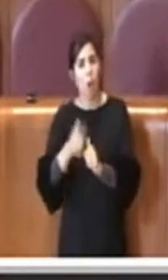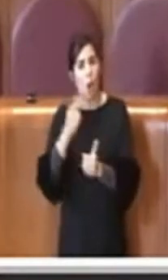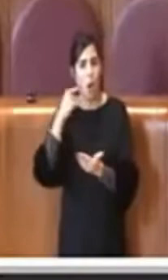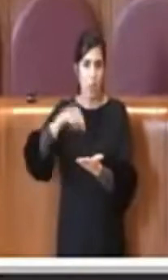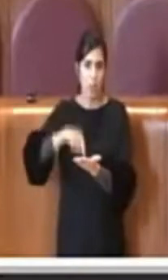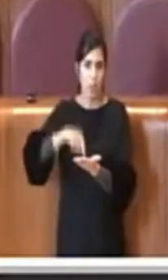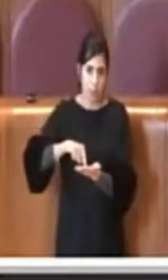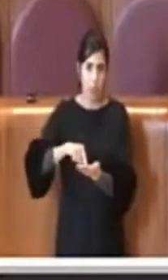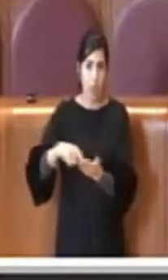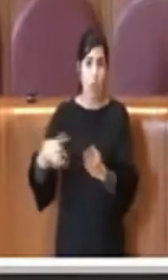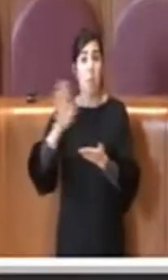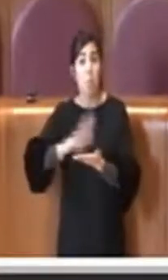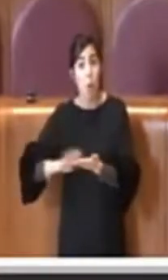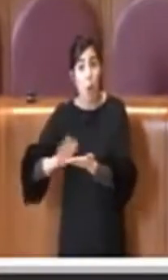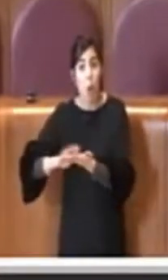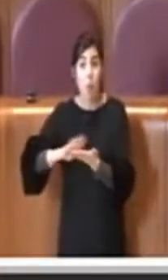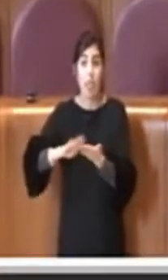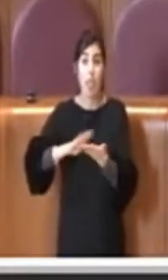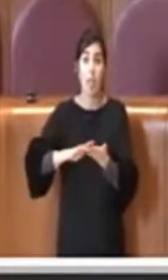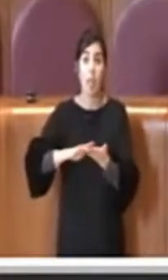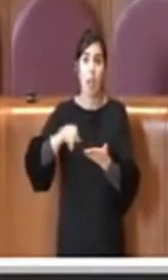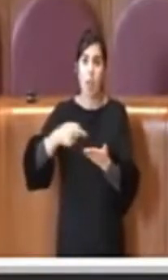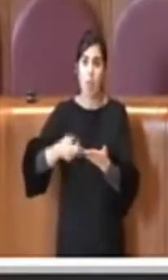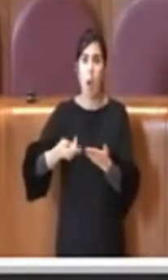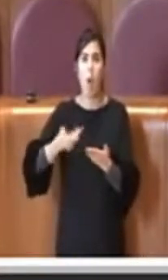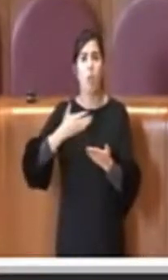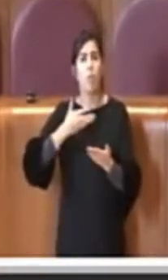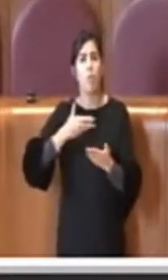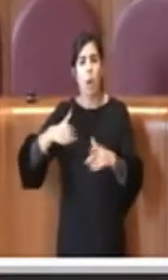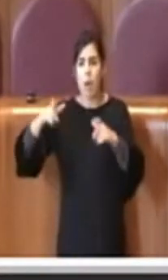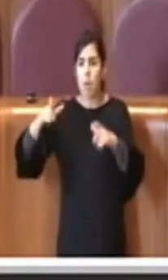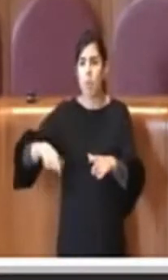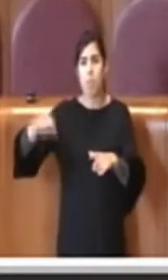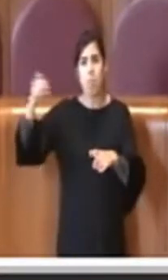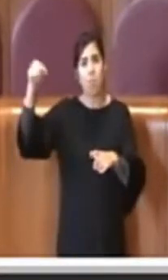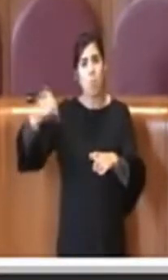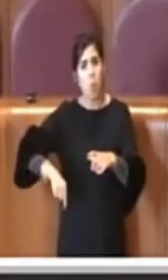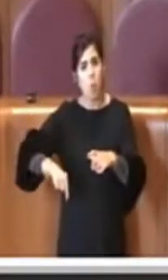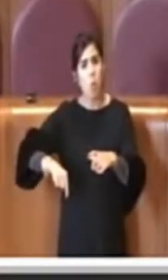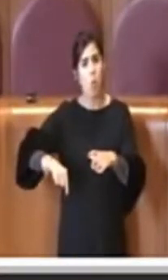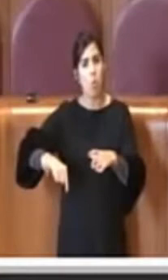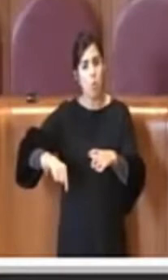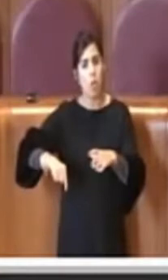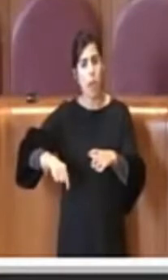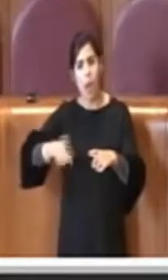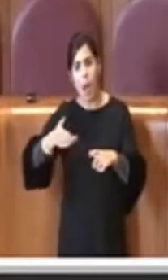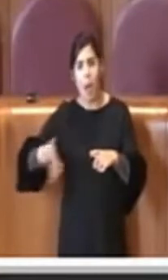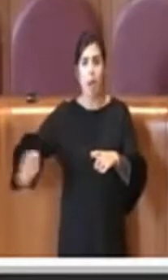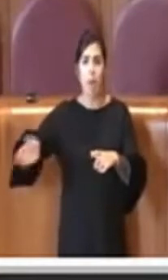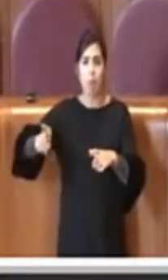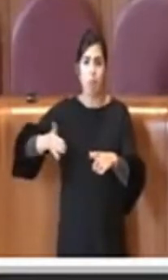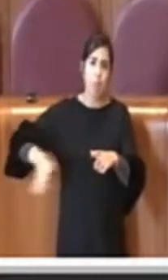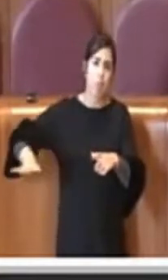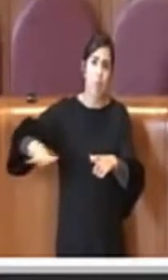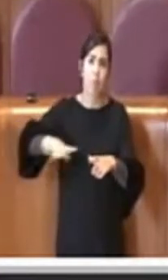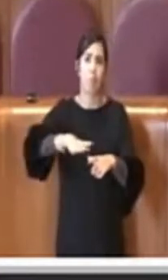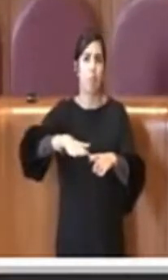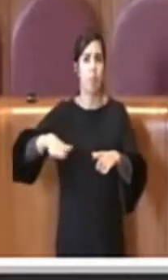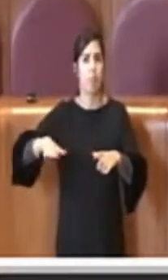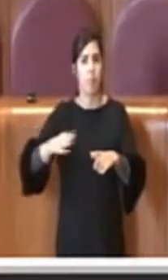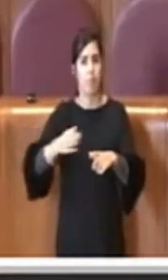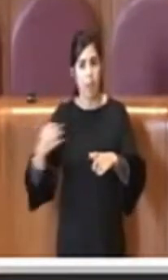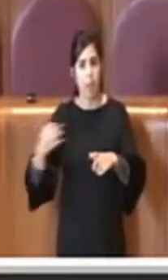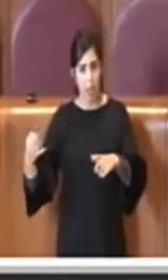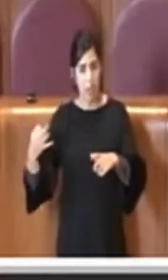abbiamo ricoperto la buca, perché a un certo punto era rimasta un'area finalmente bonificata,